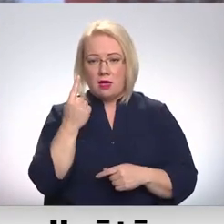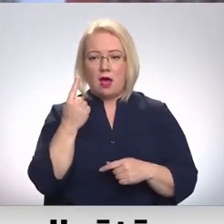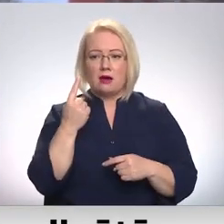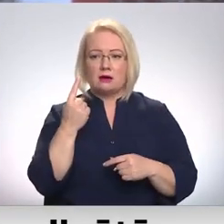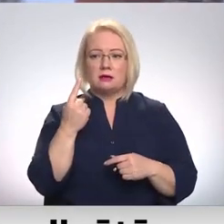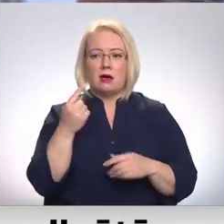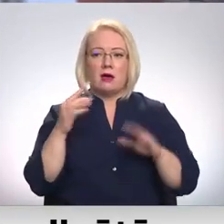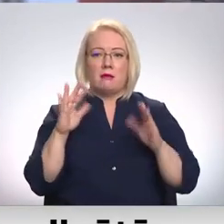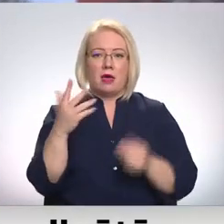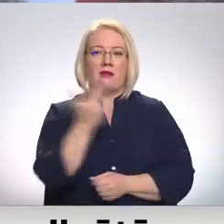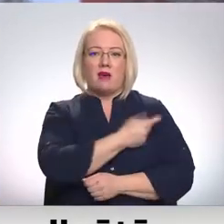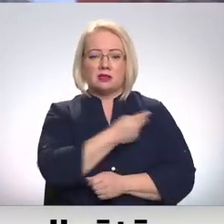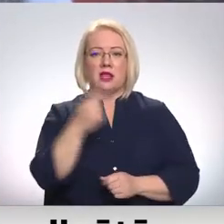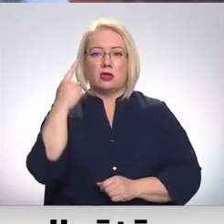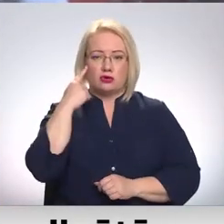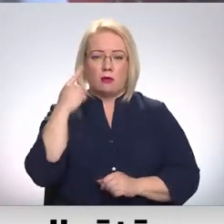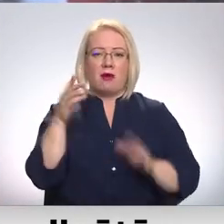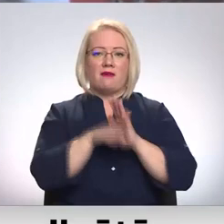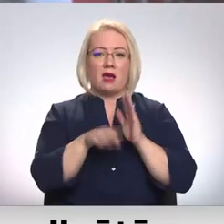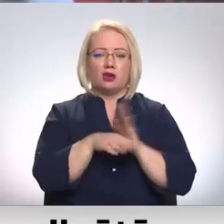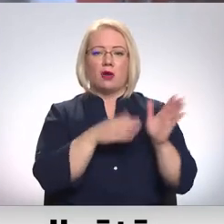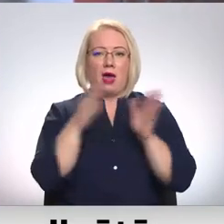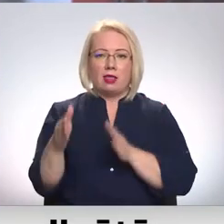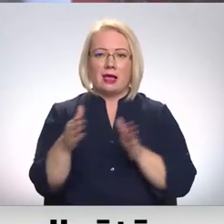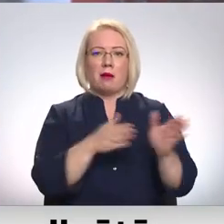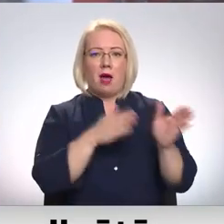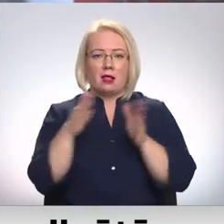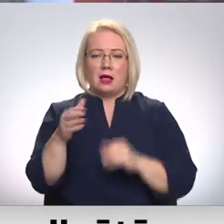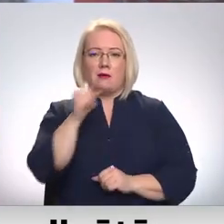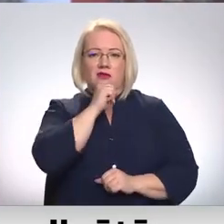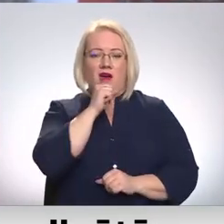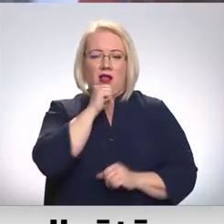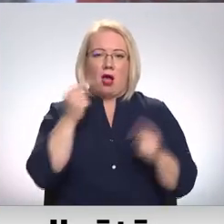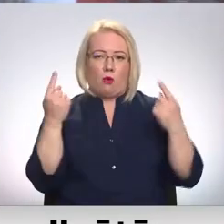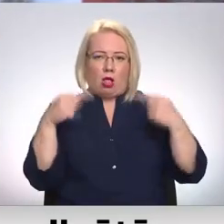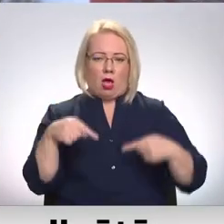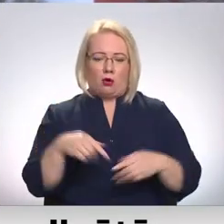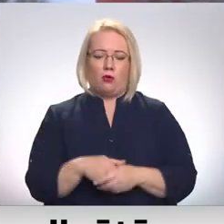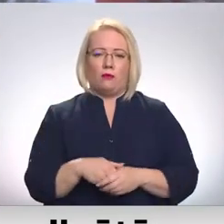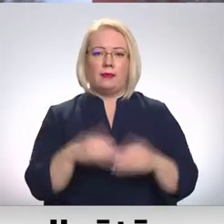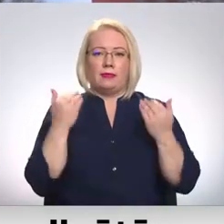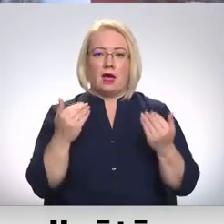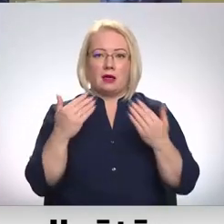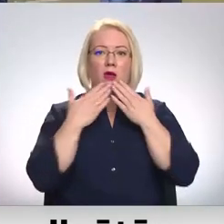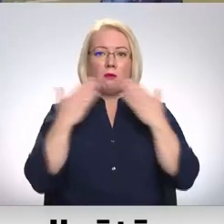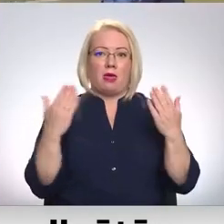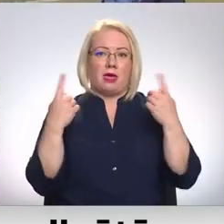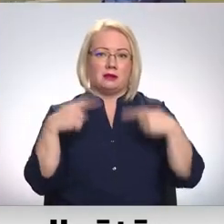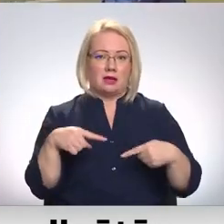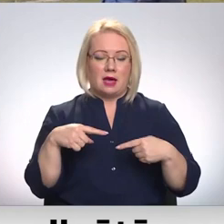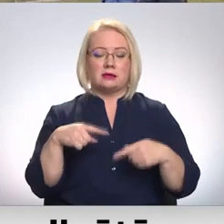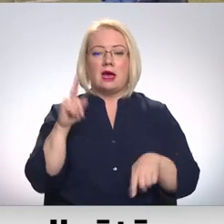vakcinēties domājām, gan taču atlikām, atlikām uz vēlāko tā. Tagad jau pēdējais laiks.